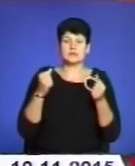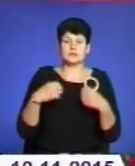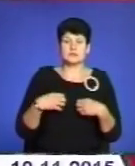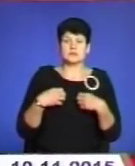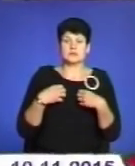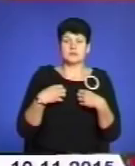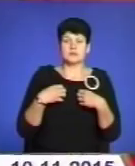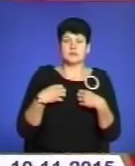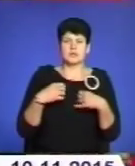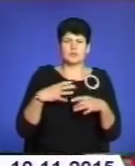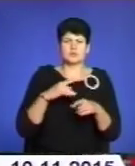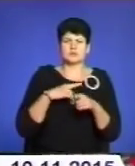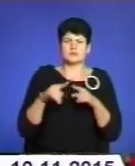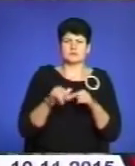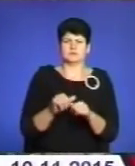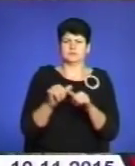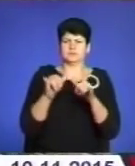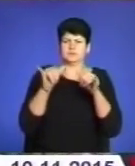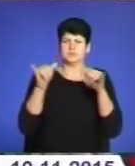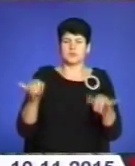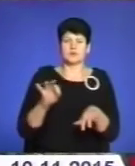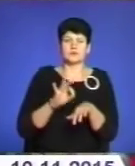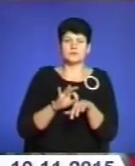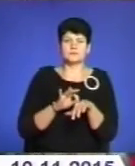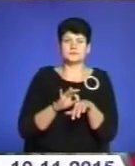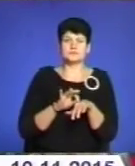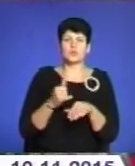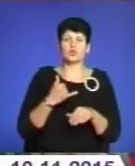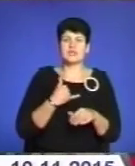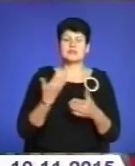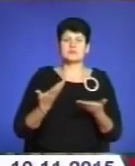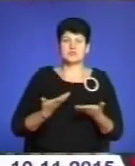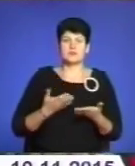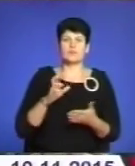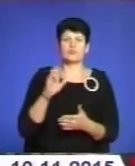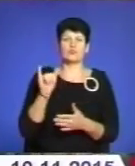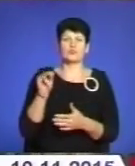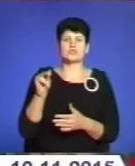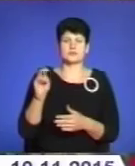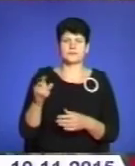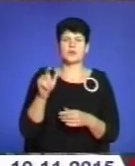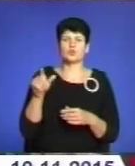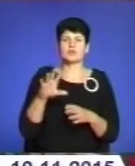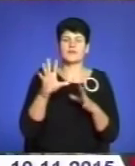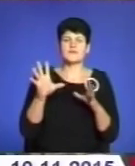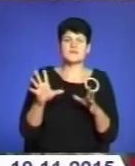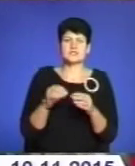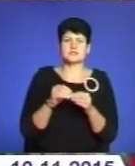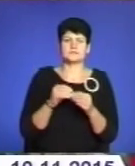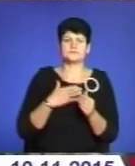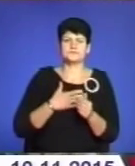прогресувала ця хвороба. В нас, де ми проживаємо в Бучичі, в нас дуже люди всі відгукнулися.